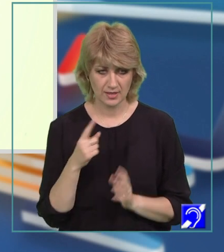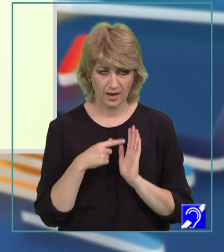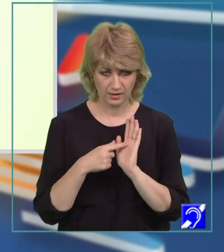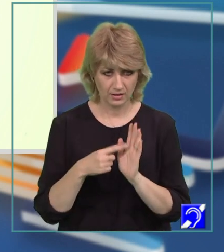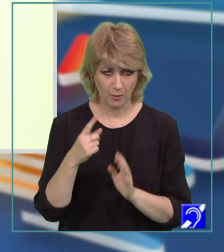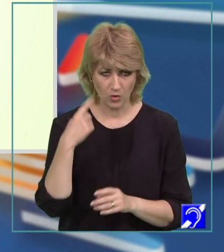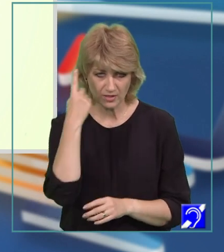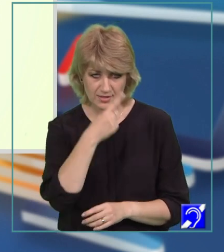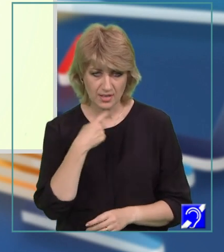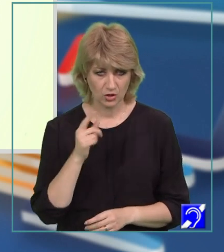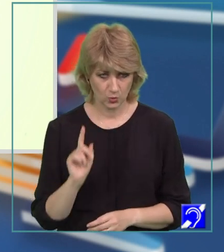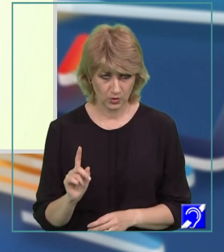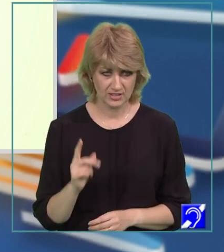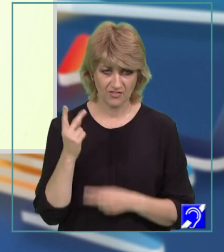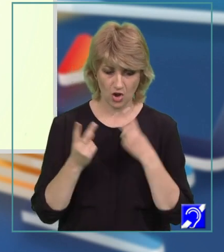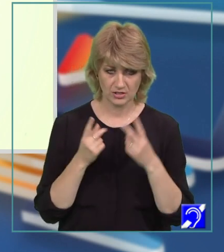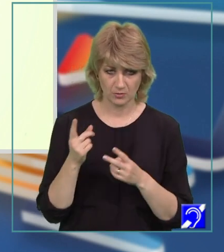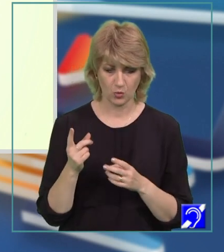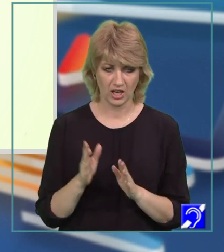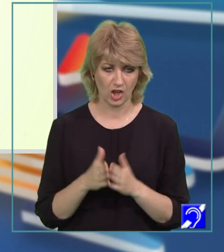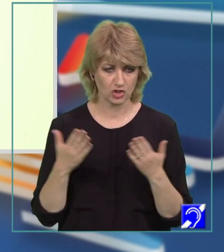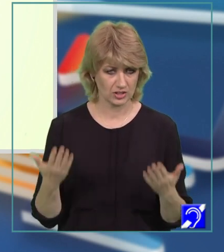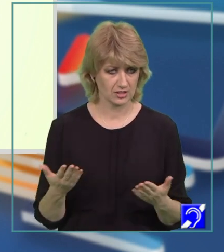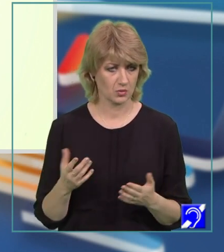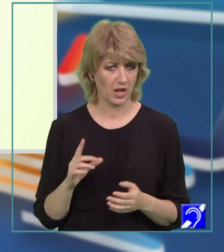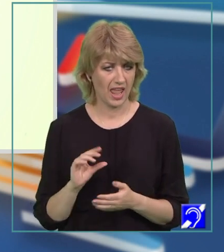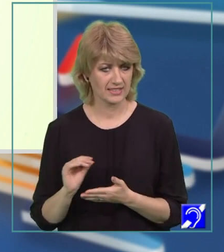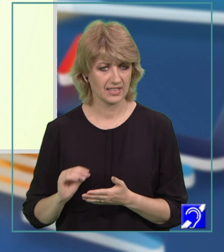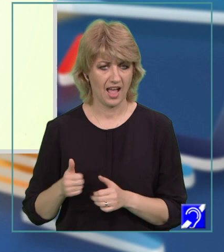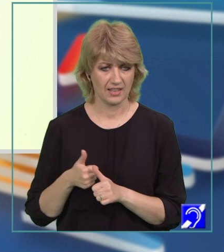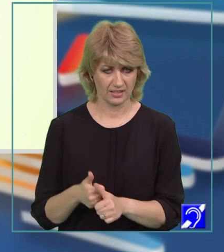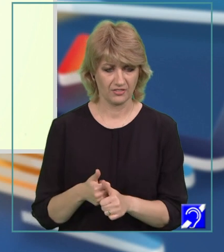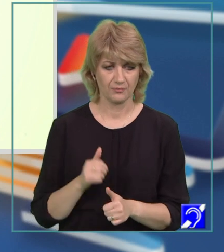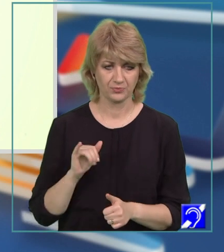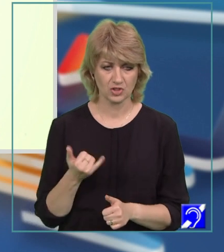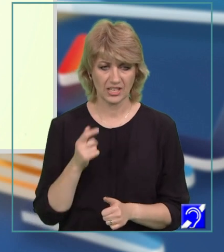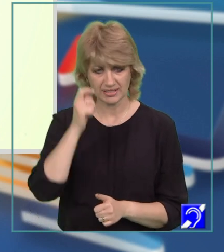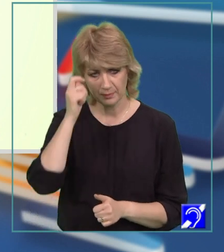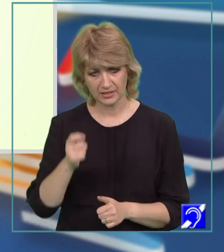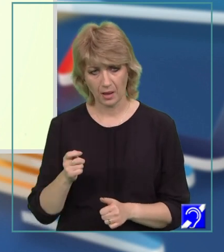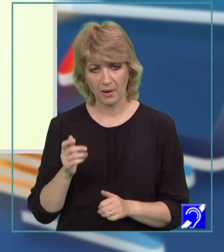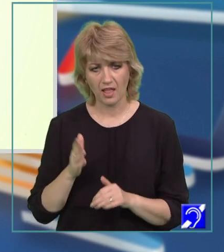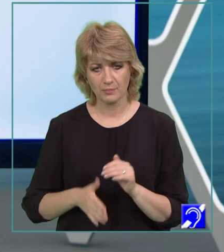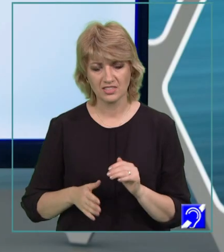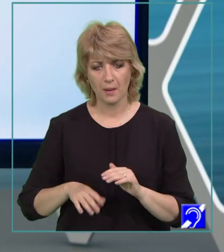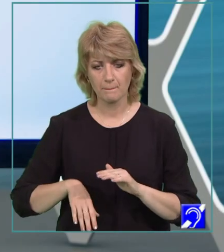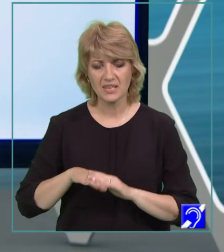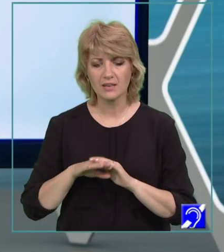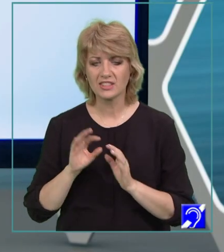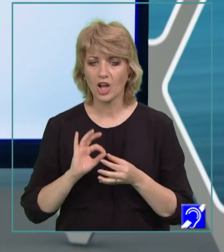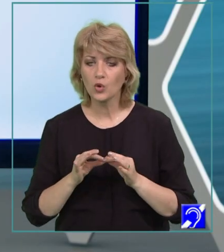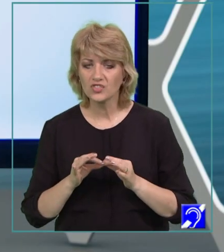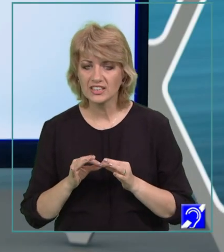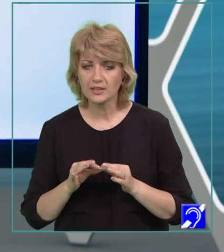trăsătură a acestuia, să folosim un registru lexical adecvat, să respectăm o limită minimă de cuvinte. Atunci când